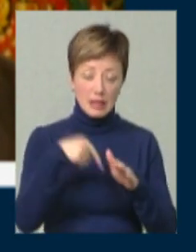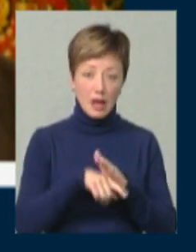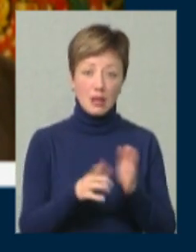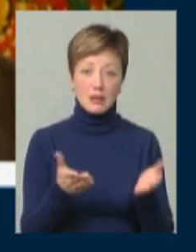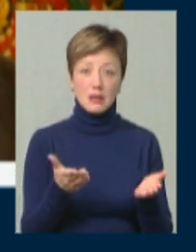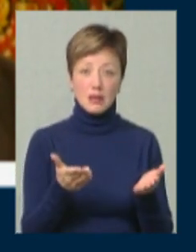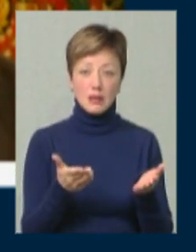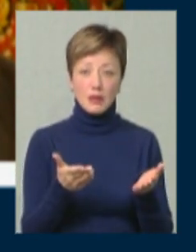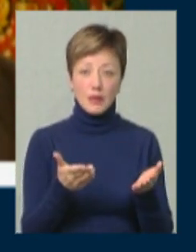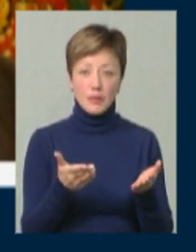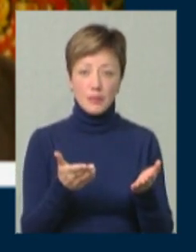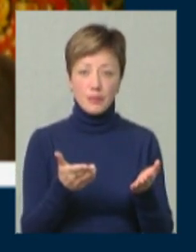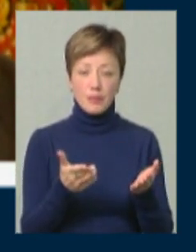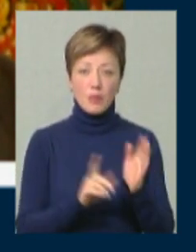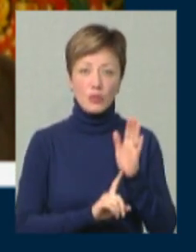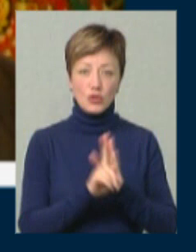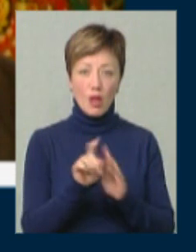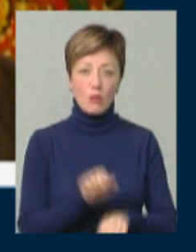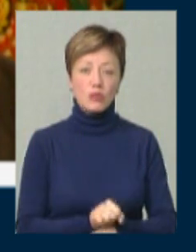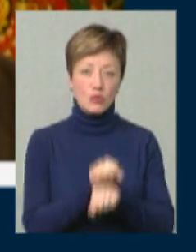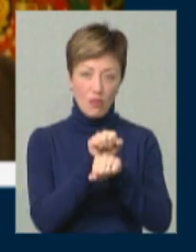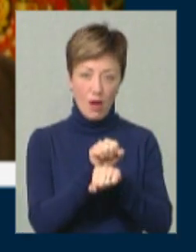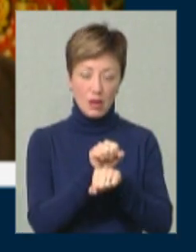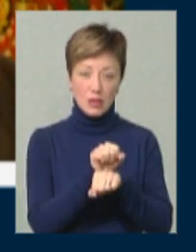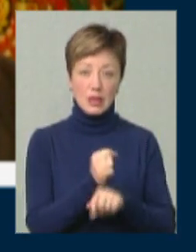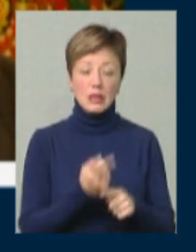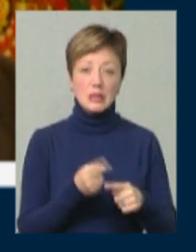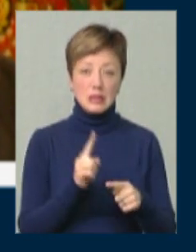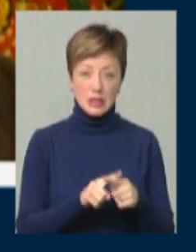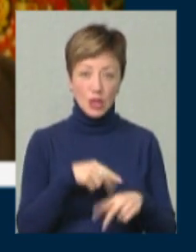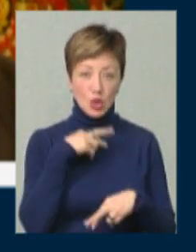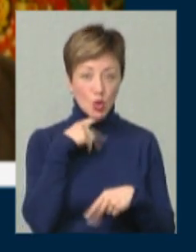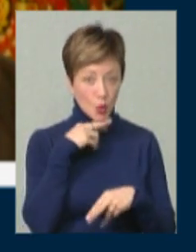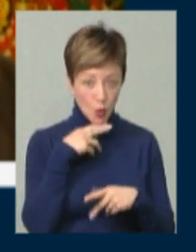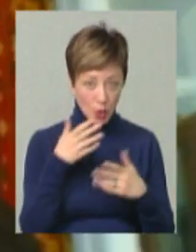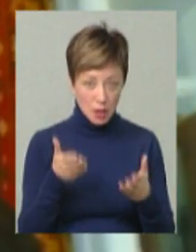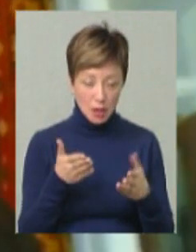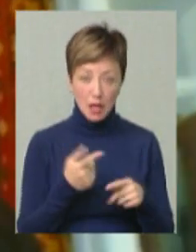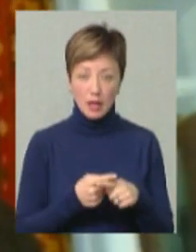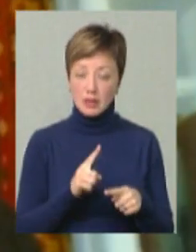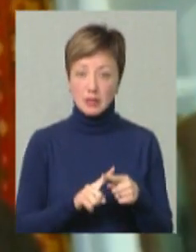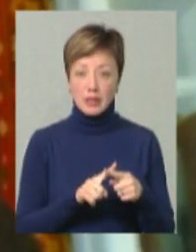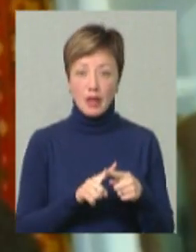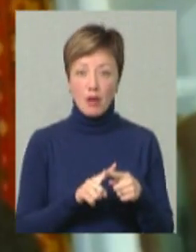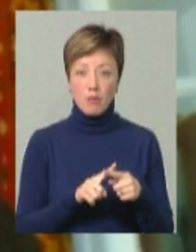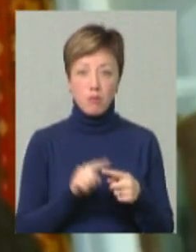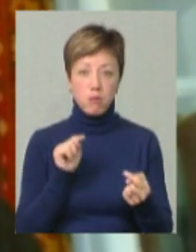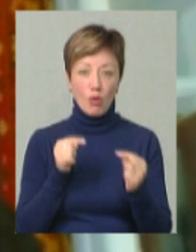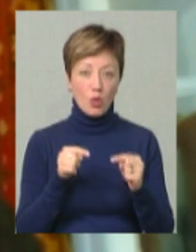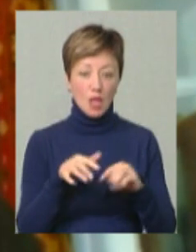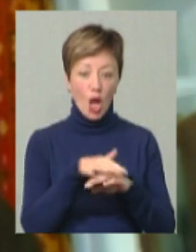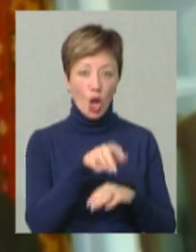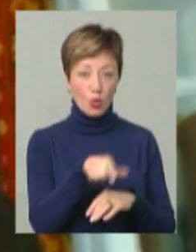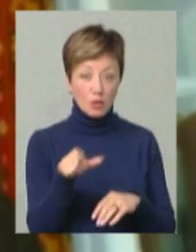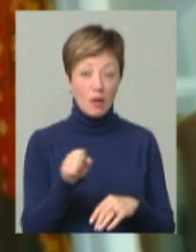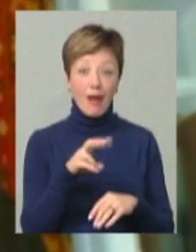почали бунтувати. Тобто це дурість, це проти людства.